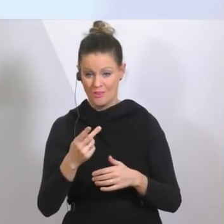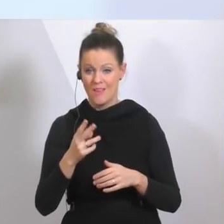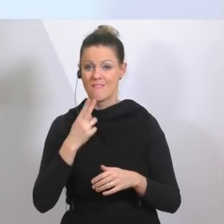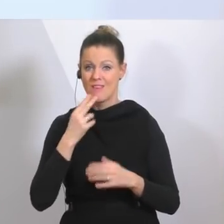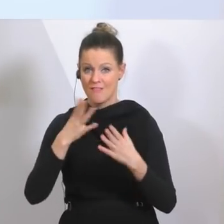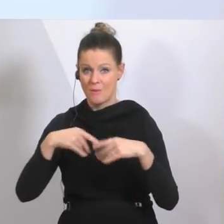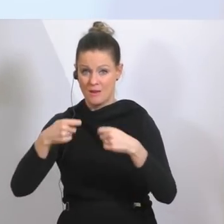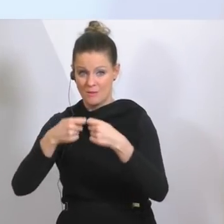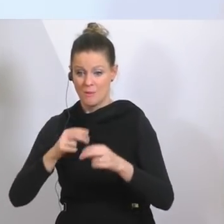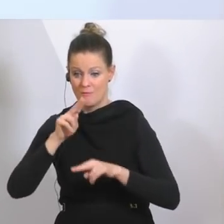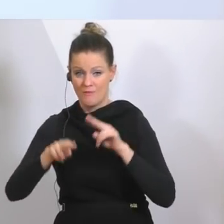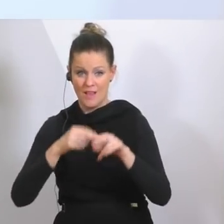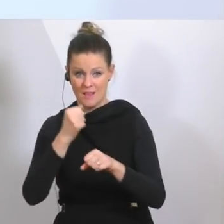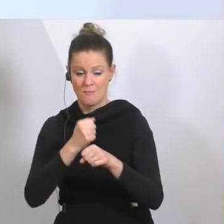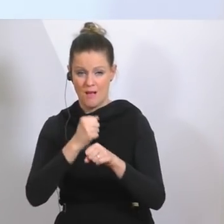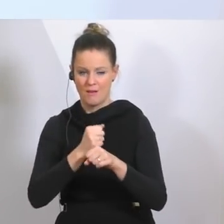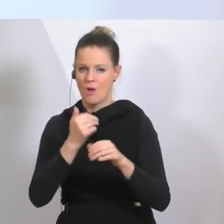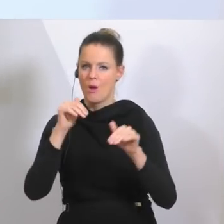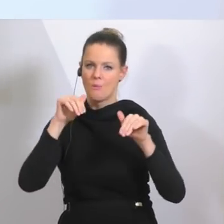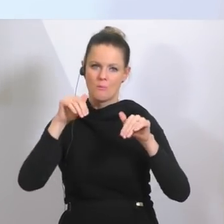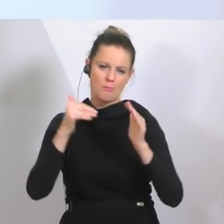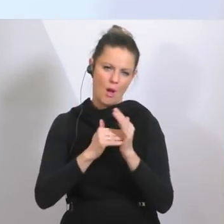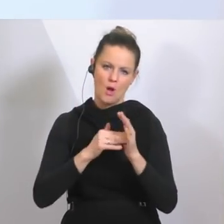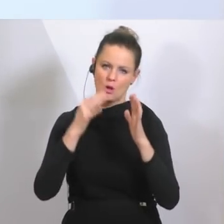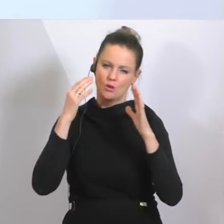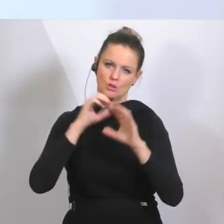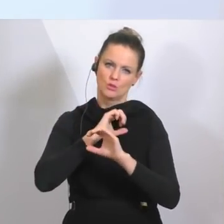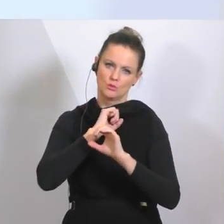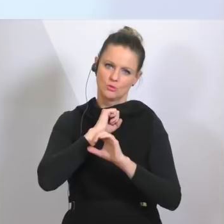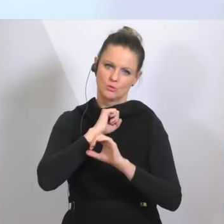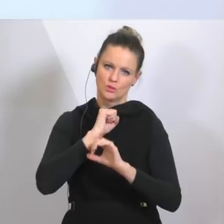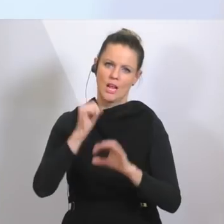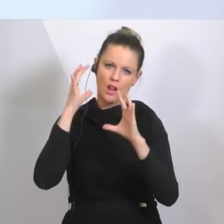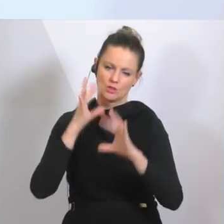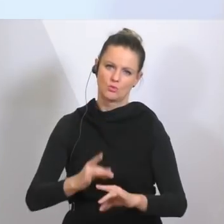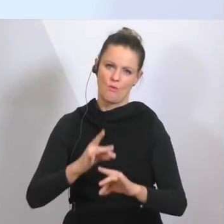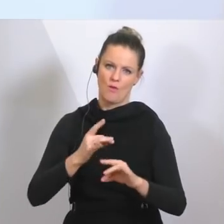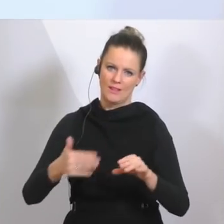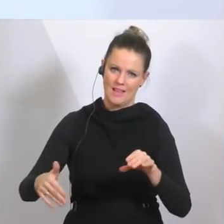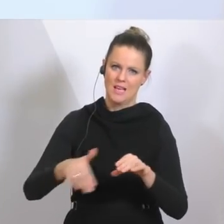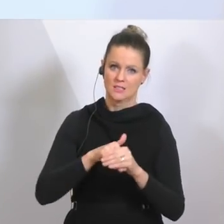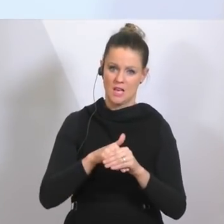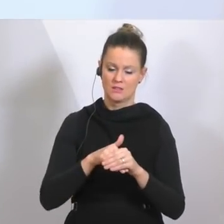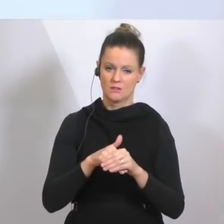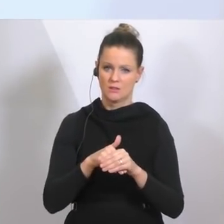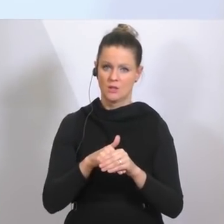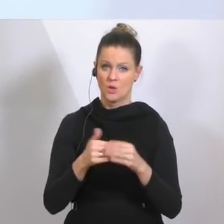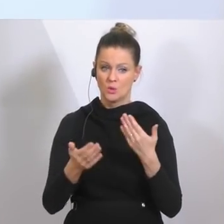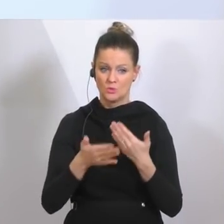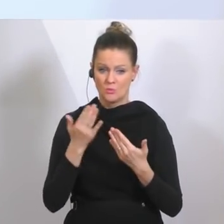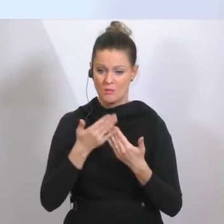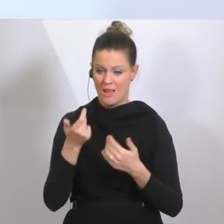hier brauchen wir rasch und sofort einen Ersatz und Sicherheit, wenn etwa ein pflegender Angehöriger aufgrund von Erkrankung